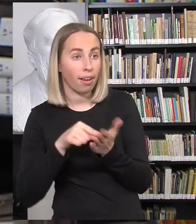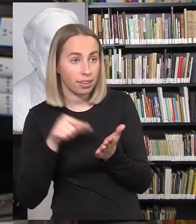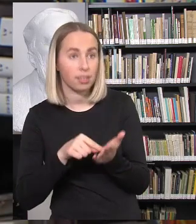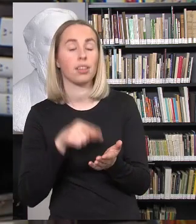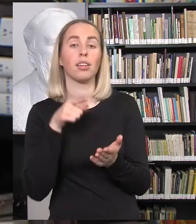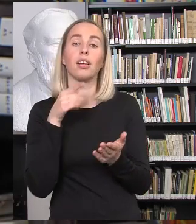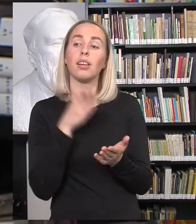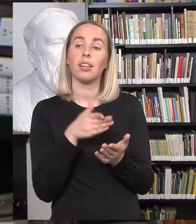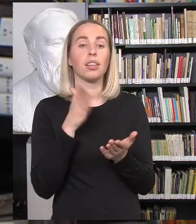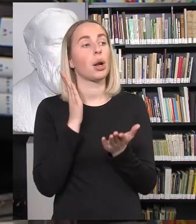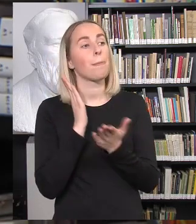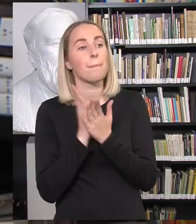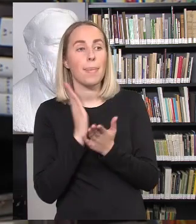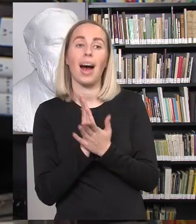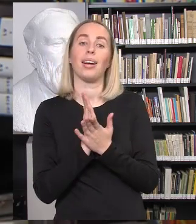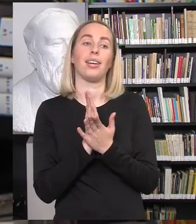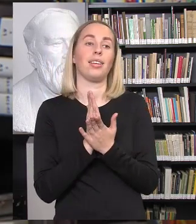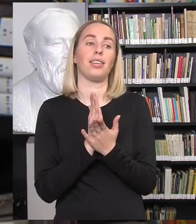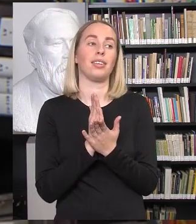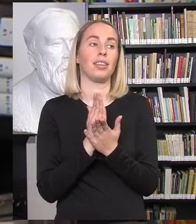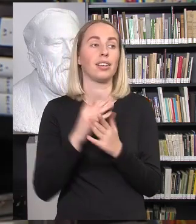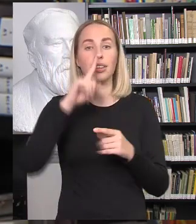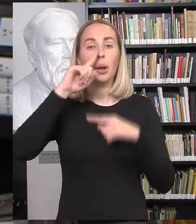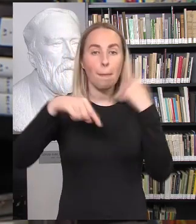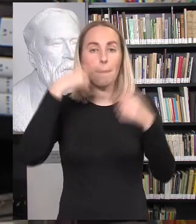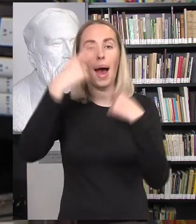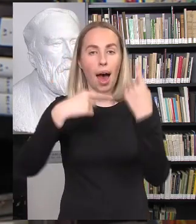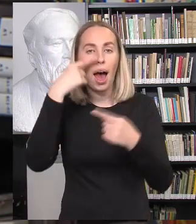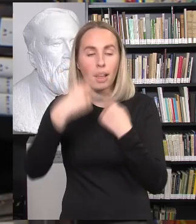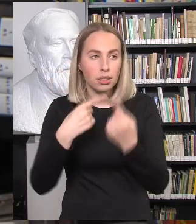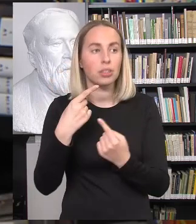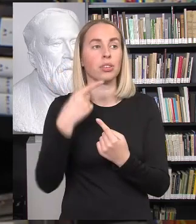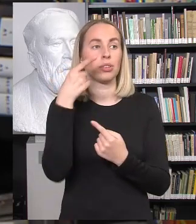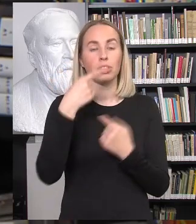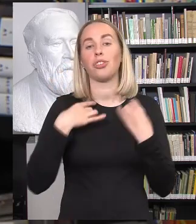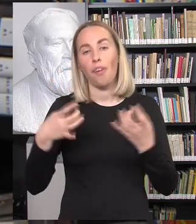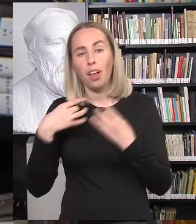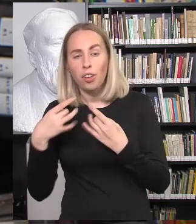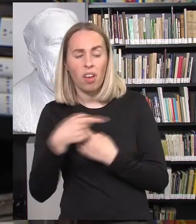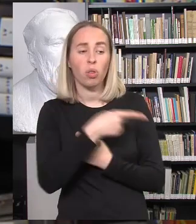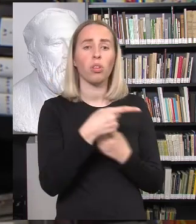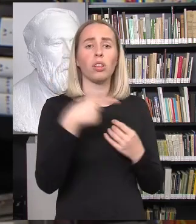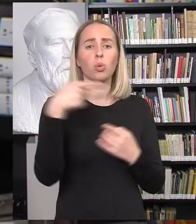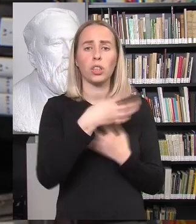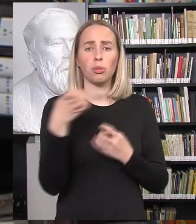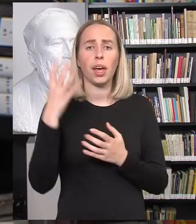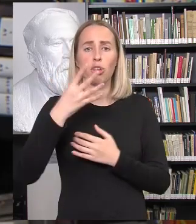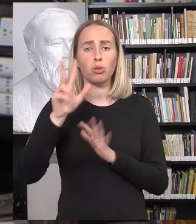šiandien švenčiame šią dieną ir tai darome kiekvienais metais. Tai koks dokumentas buvo priimtas 1948 metais?